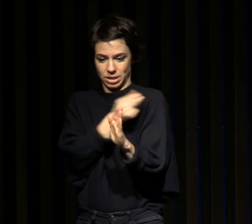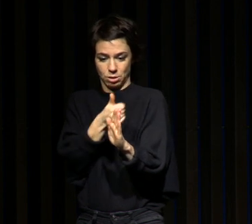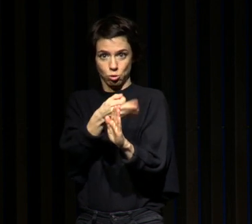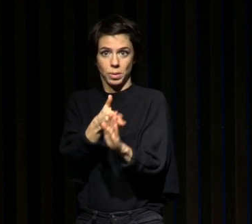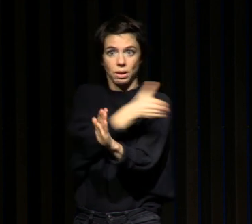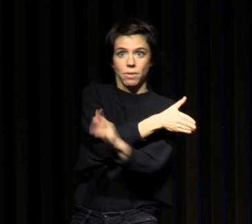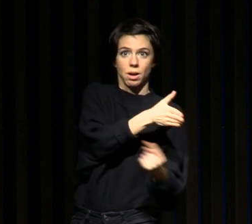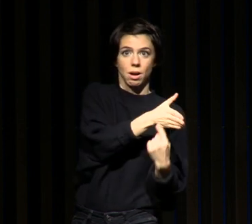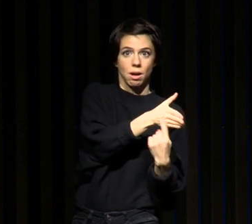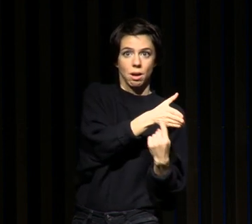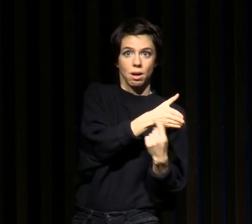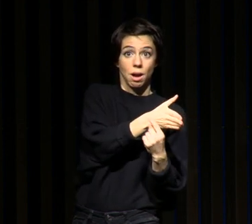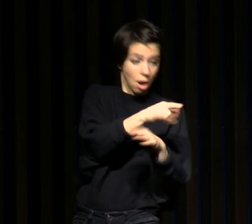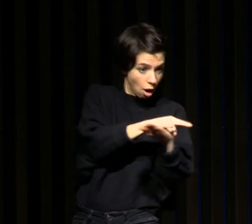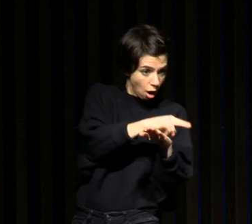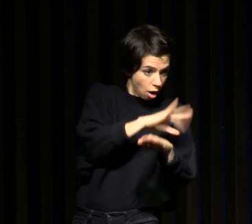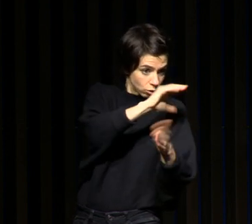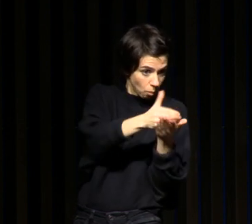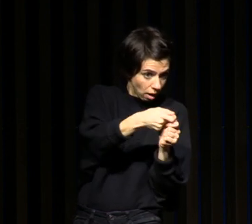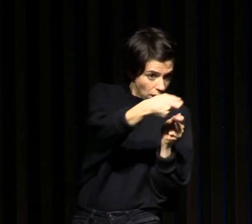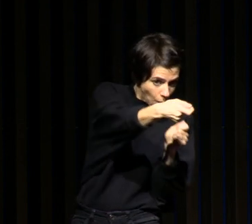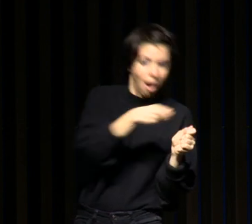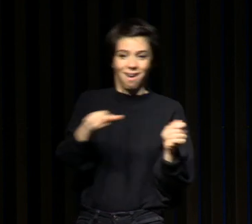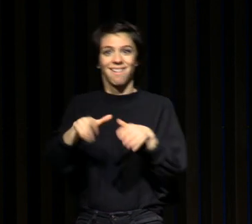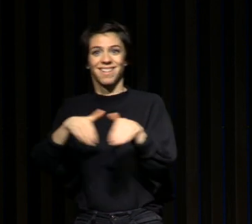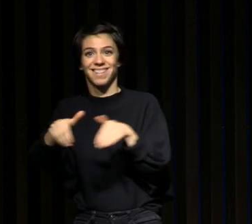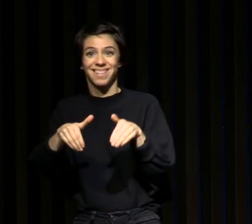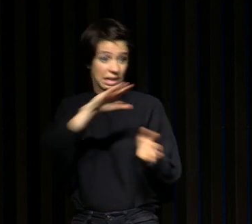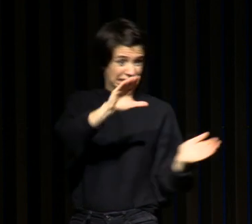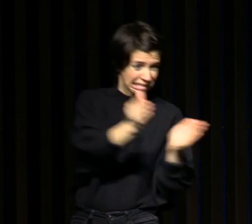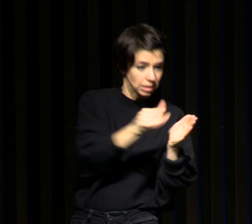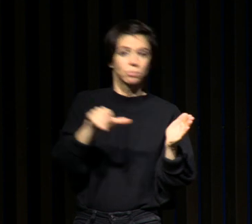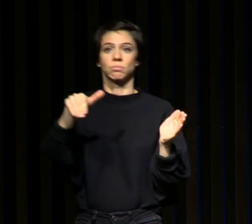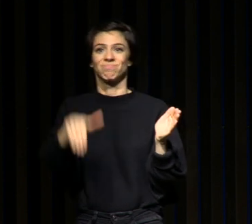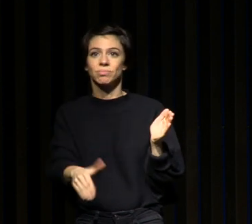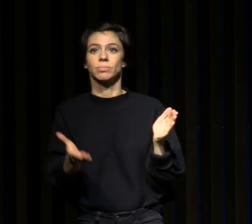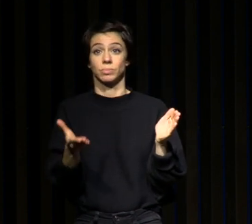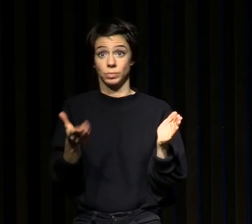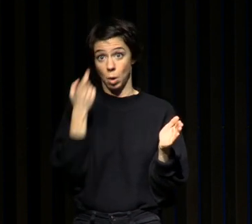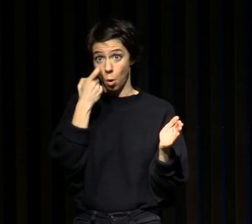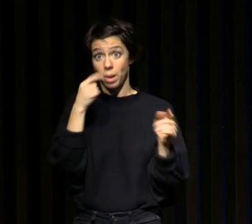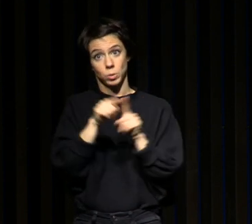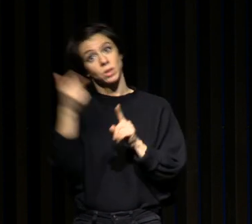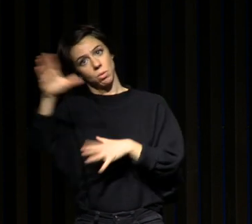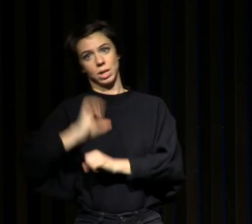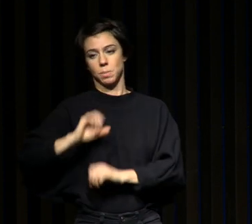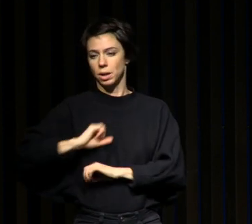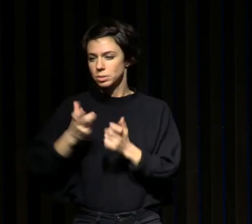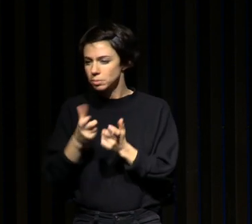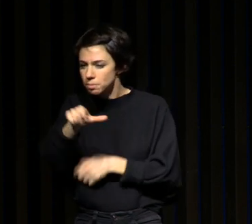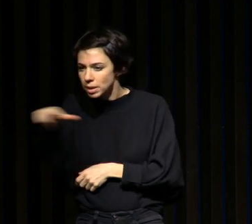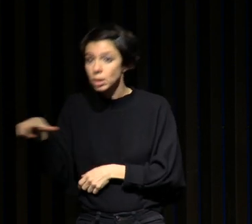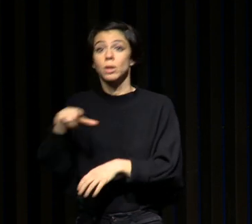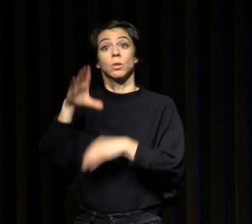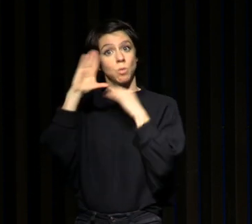On sait aussi qu'on a fait des expériences de privation expérimentale de sommeil et en injectant des